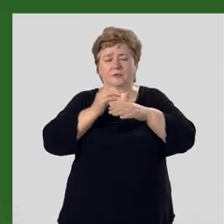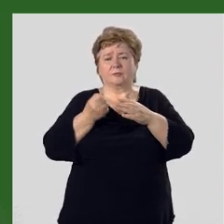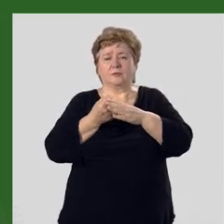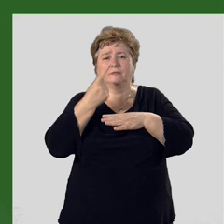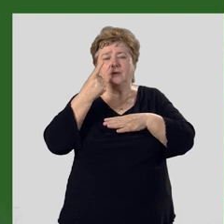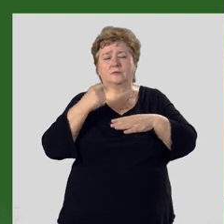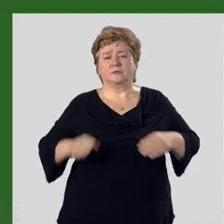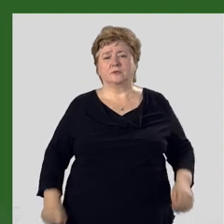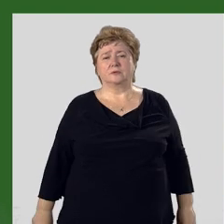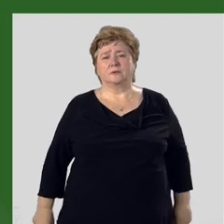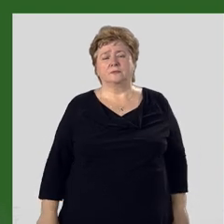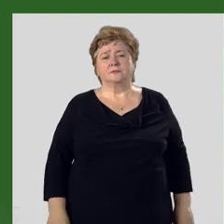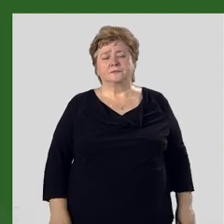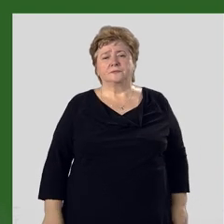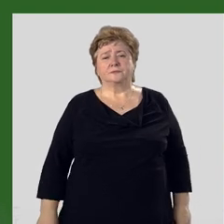являются.